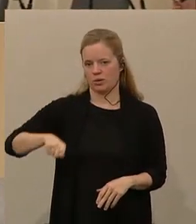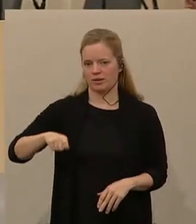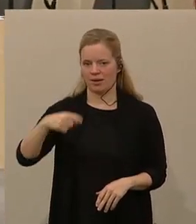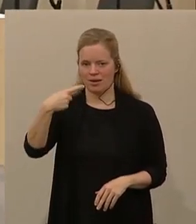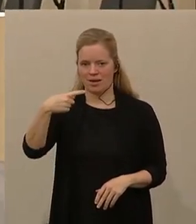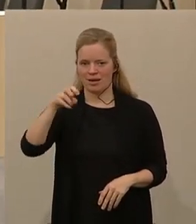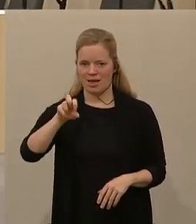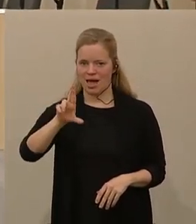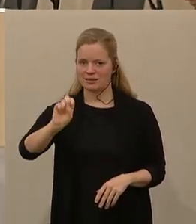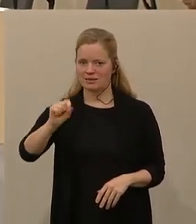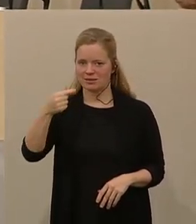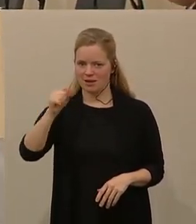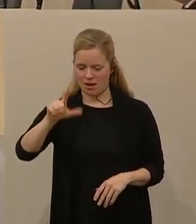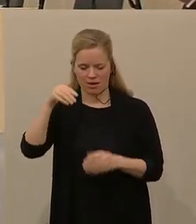Privatwirtschaft und öffentlichem Dienst.